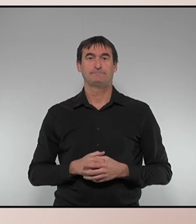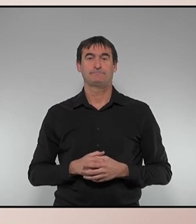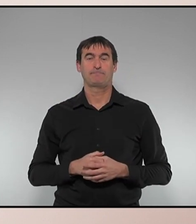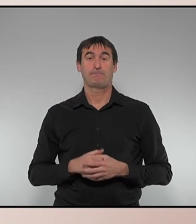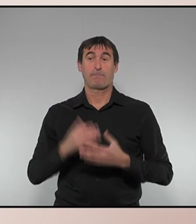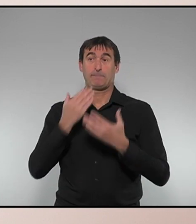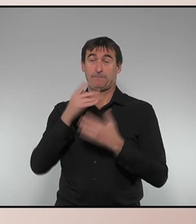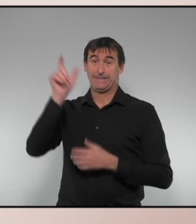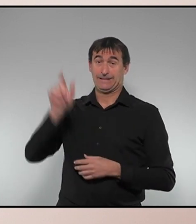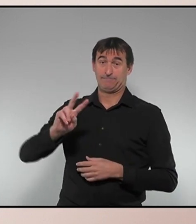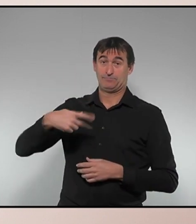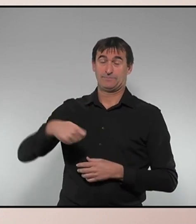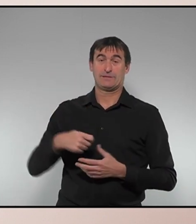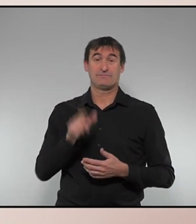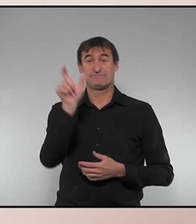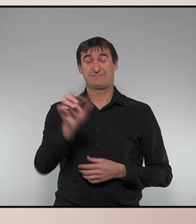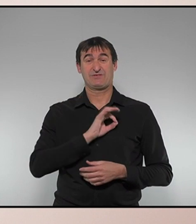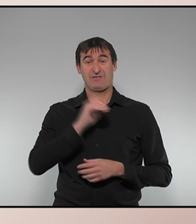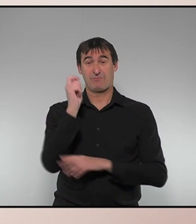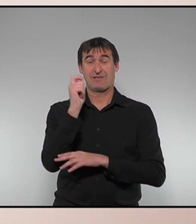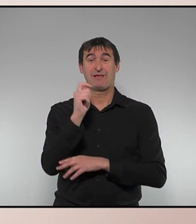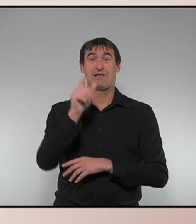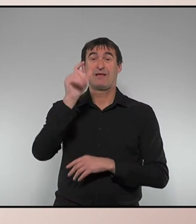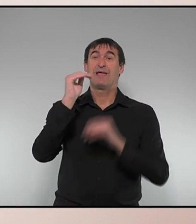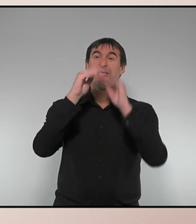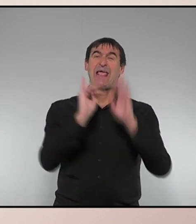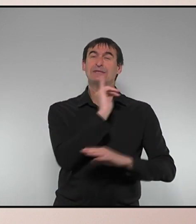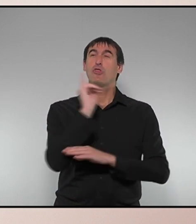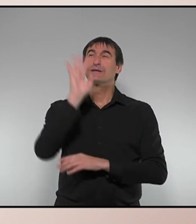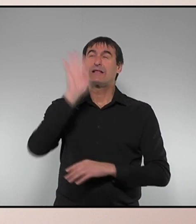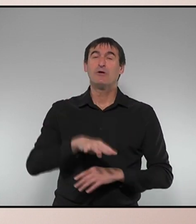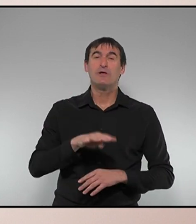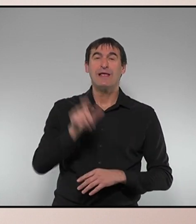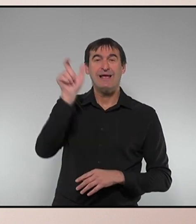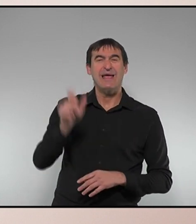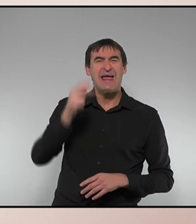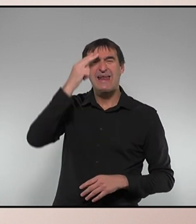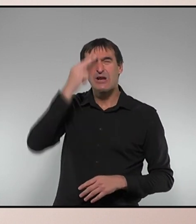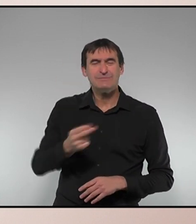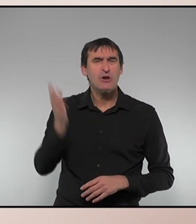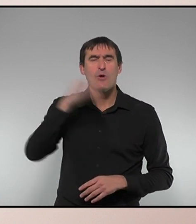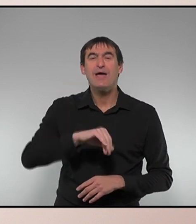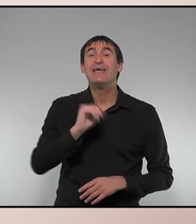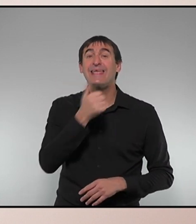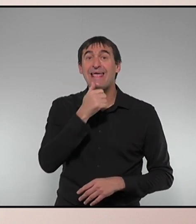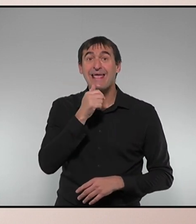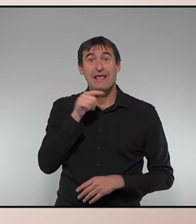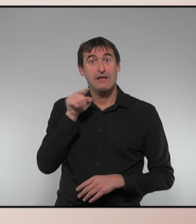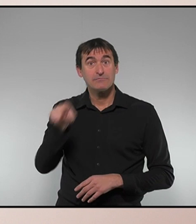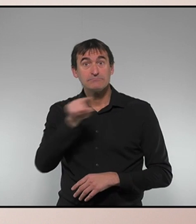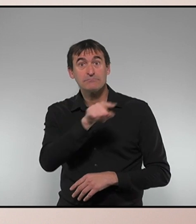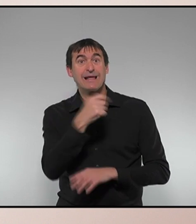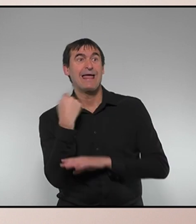Moltes gràcies, vicepresidenta. Senyor diputat, qui no respecta les institucions de Catalunya és qui hi va donar suport a un 155